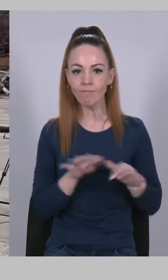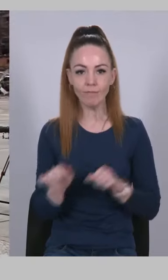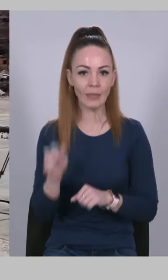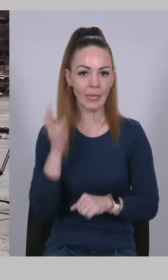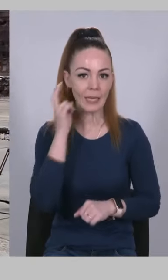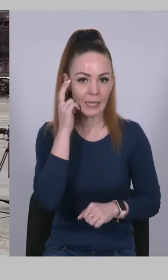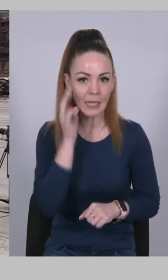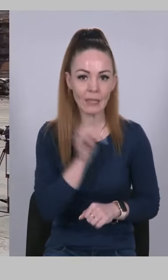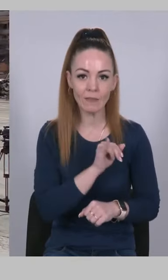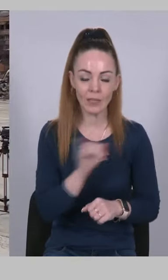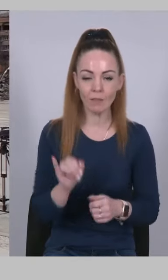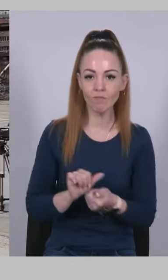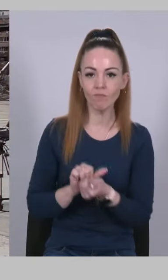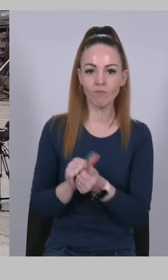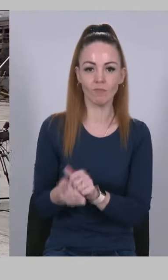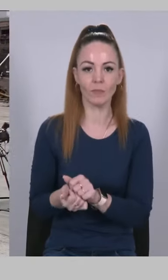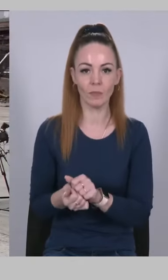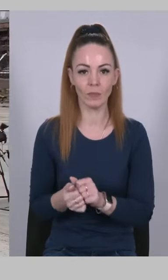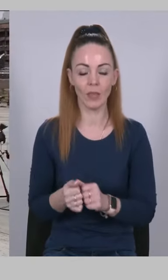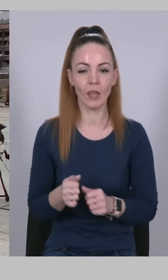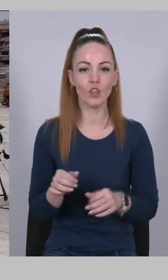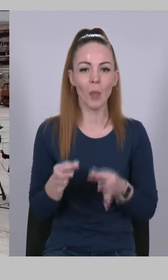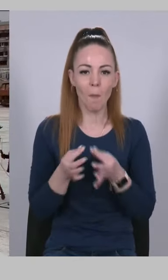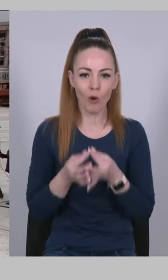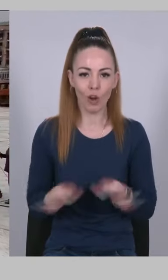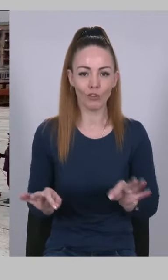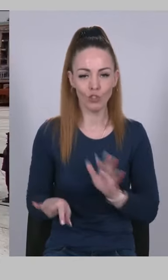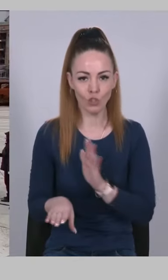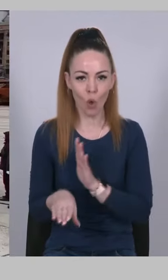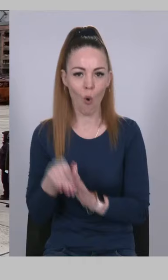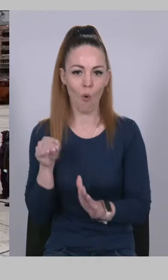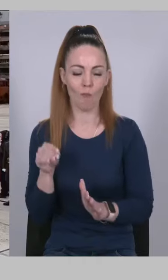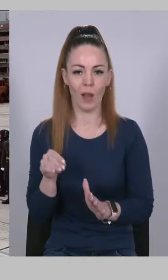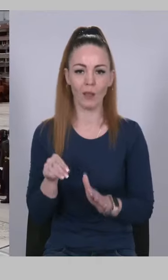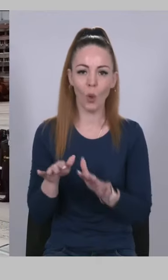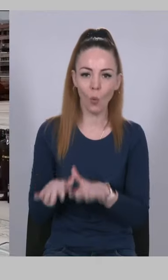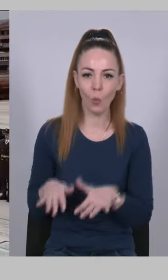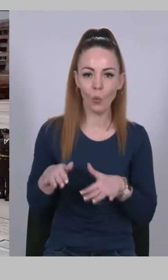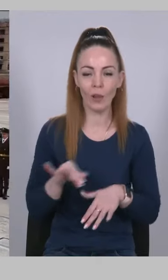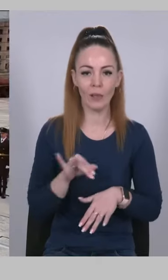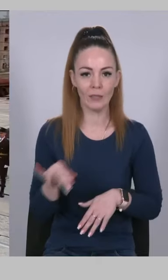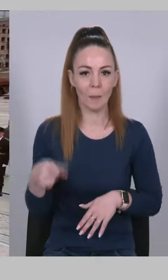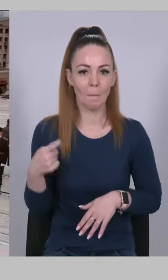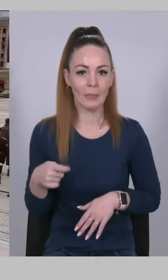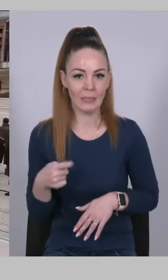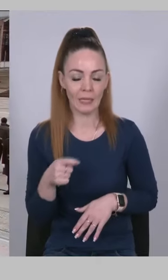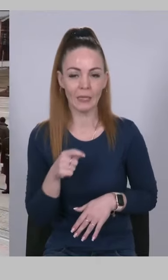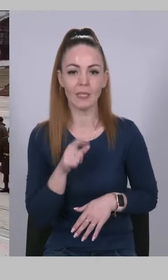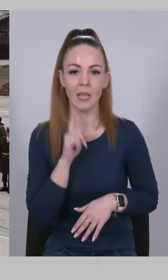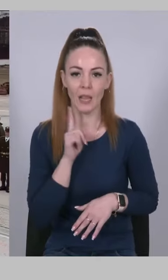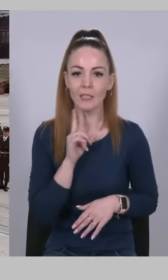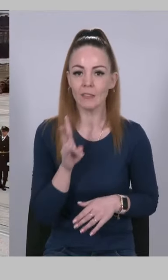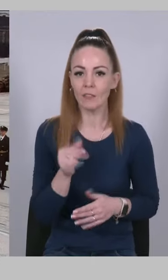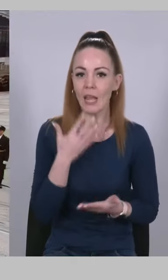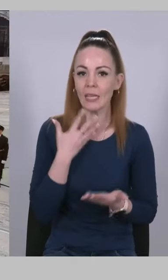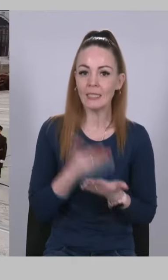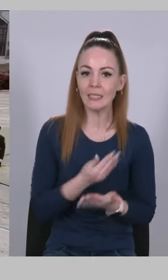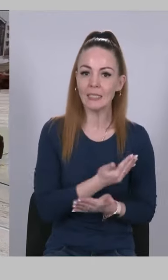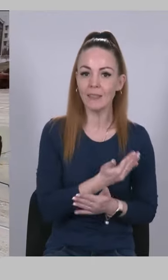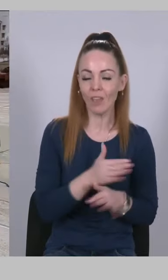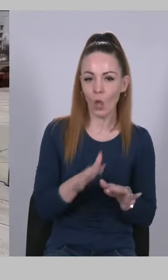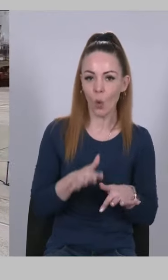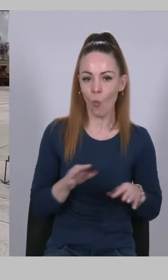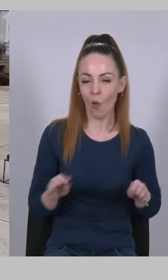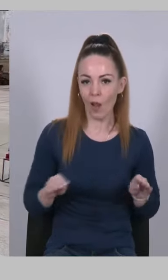Київ і замінити демократично обраний режим і уряд президента Зеленського на свій уряд. І тим не